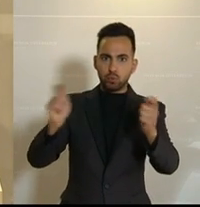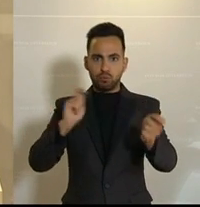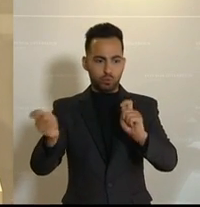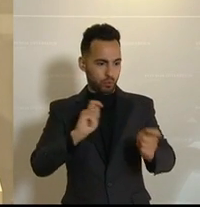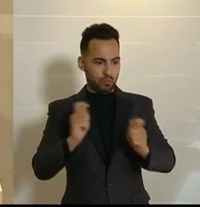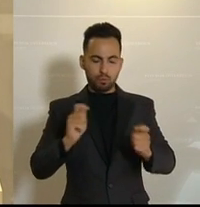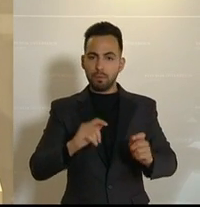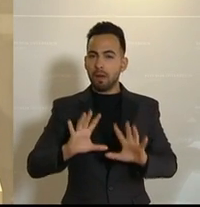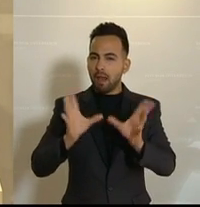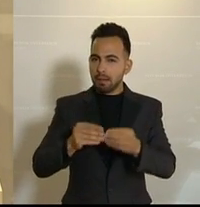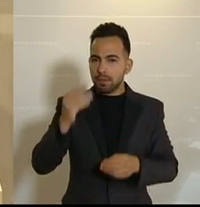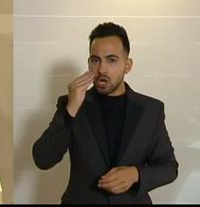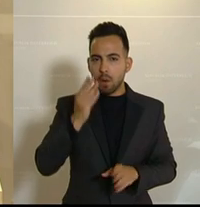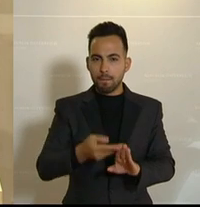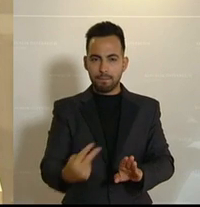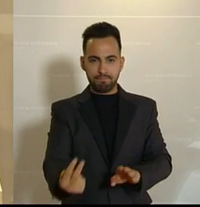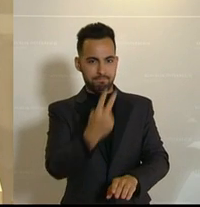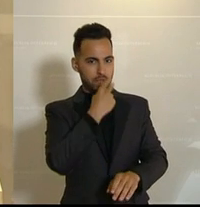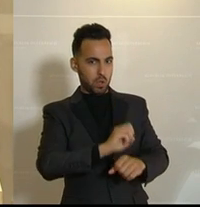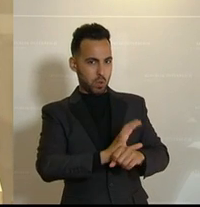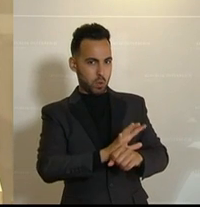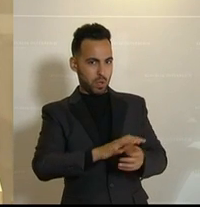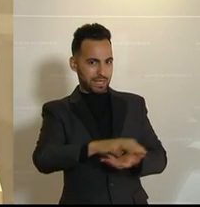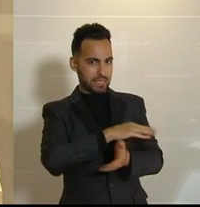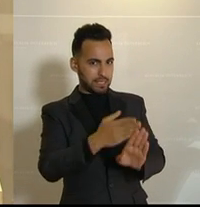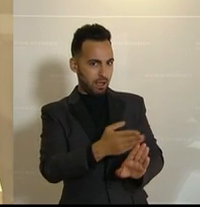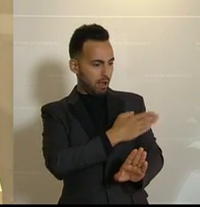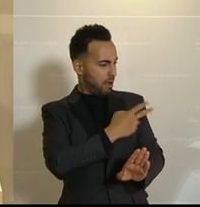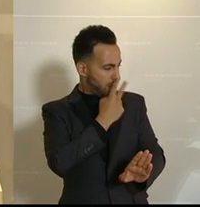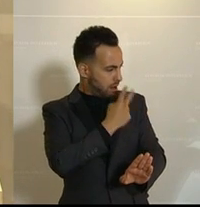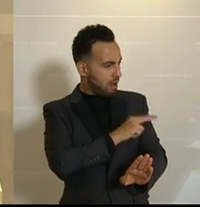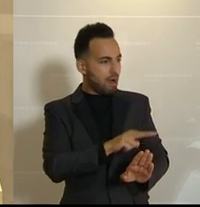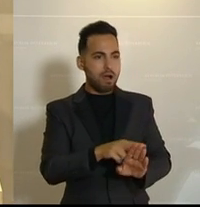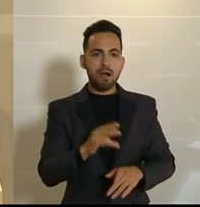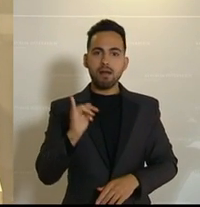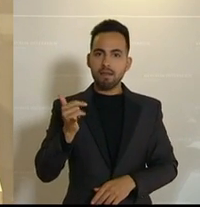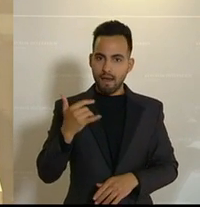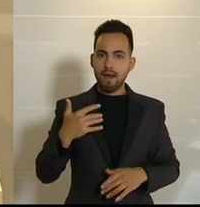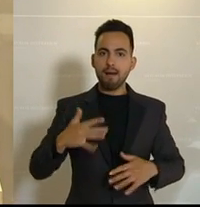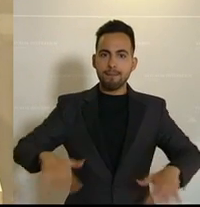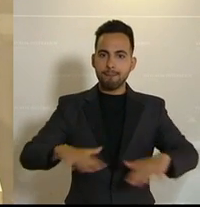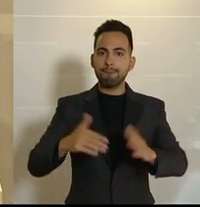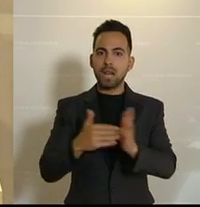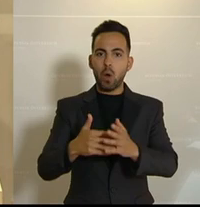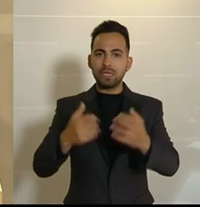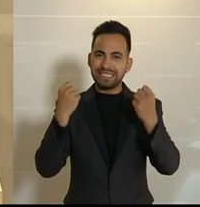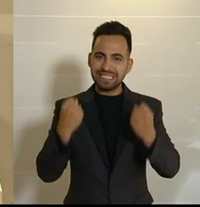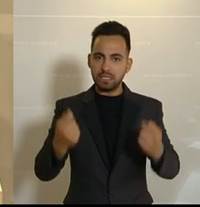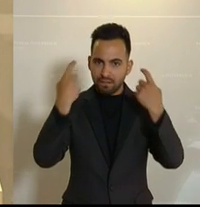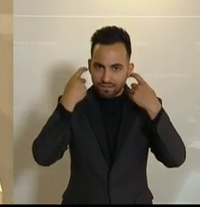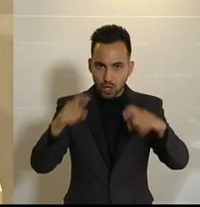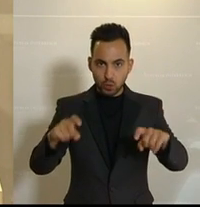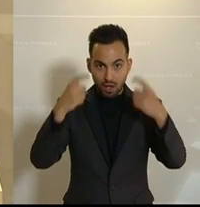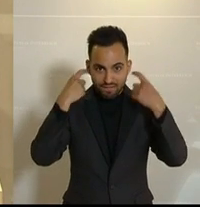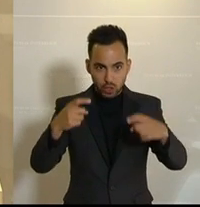glaube ich, dass uns die Corona-Krise gezeigt hat, wie wichtig es ist, eine sichere Versorgung zu haben. Aber diese